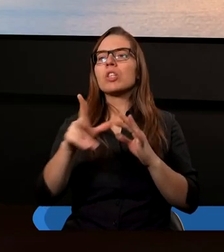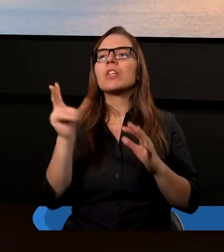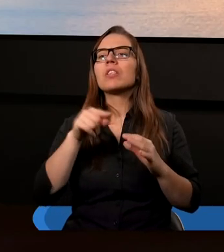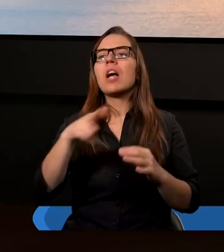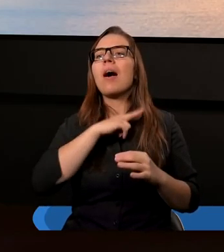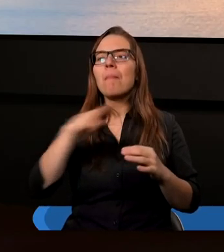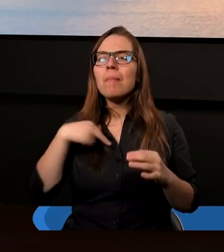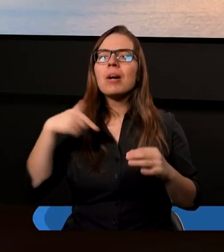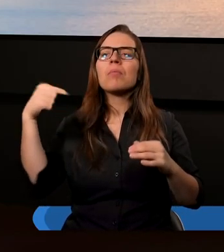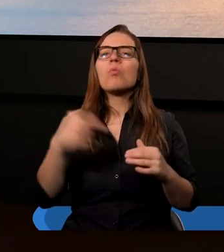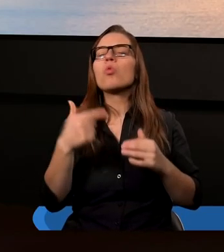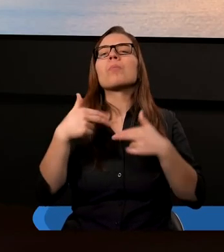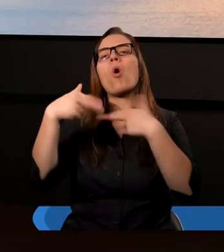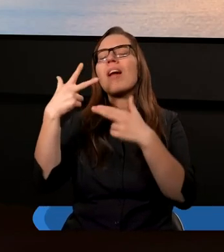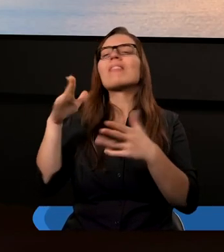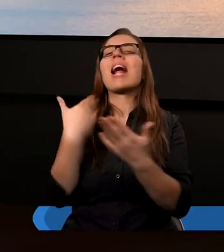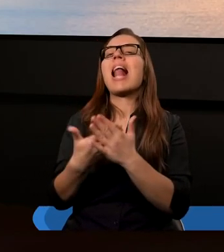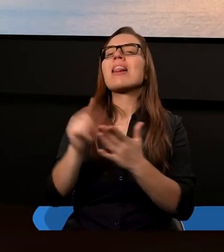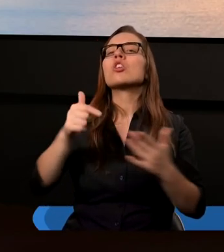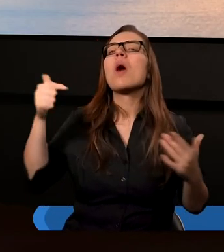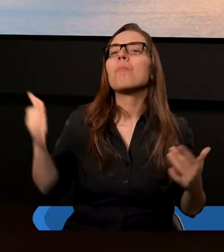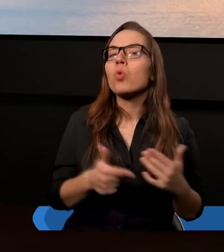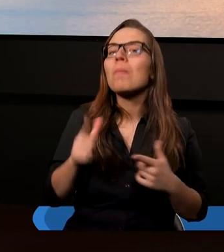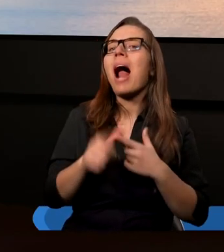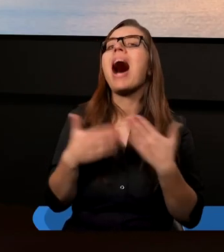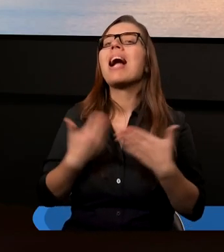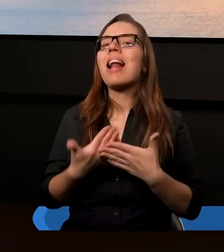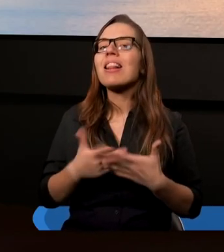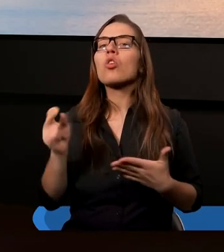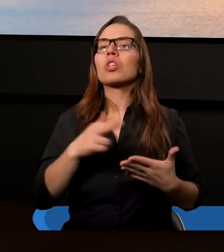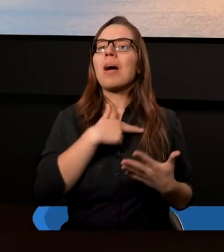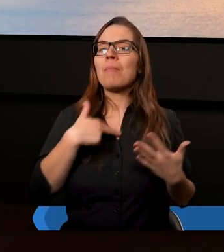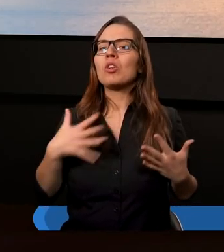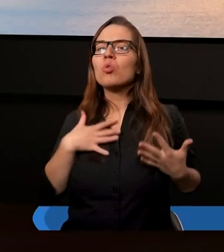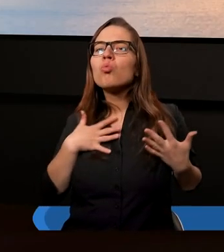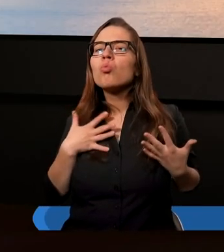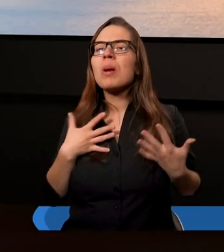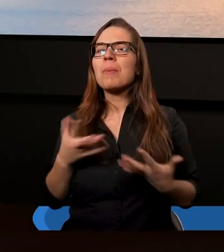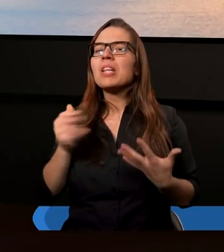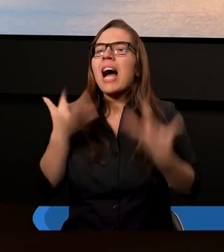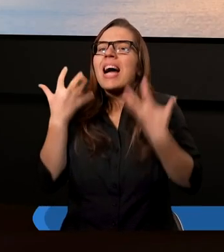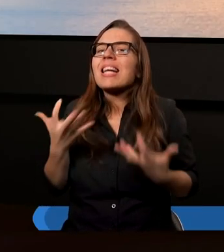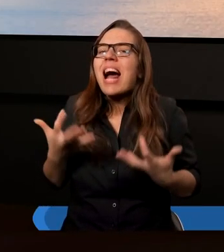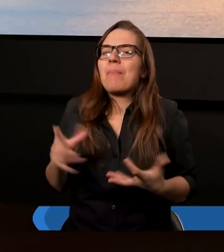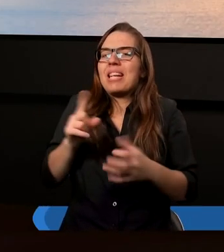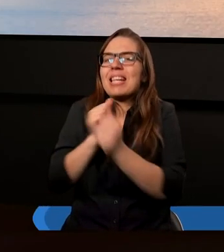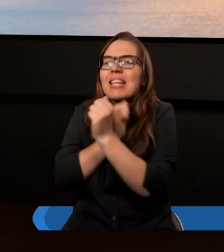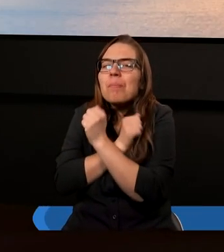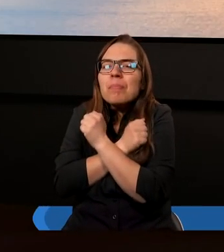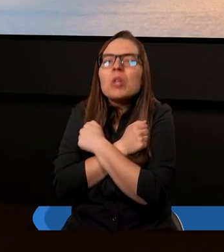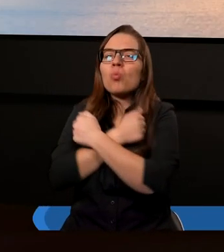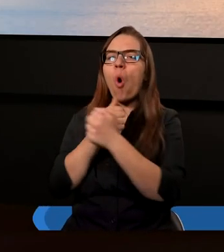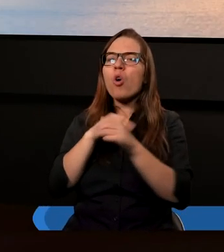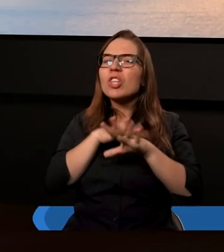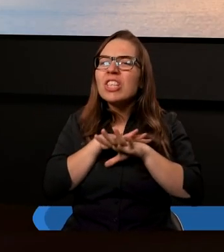musimy to oddawać nie dlatego, że musimy, że dlatego mamy właśnie to rozumienie, że wszystko należy do Pana Boga, prawda, dlatego, że